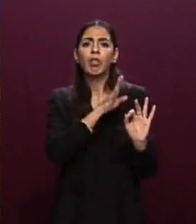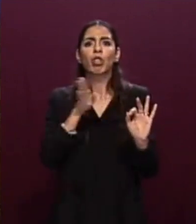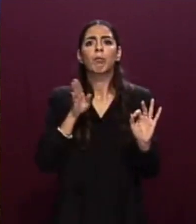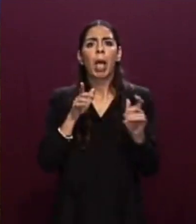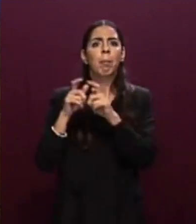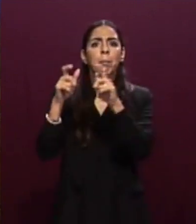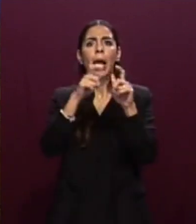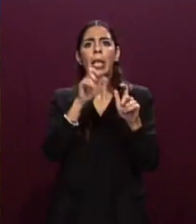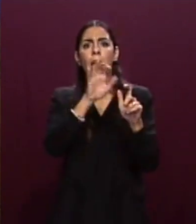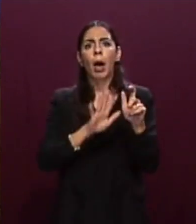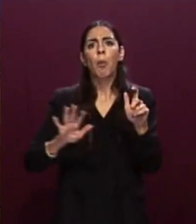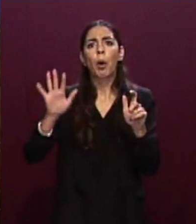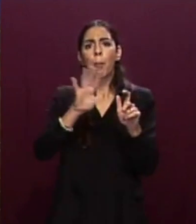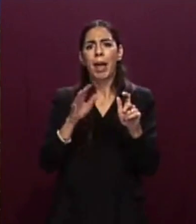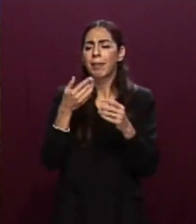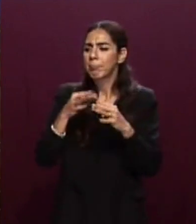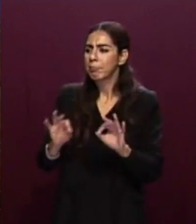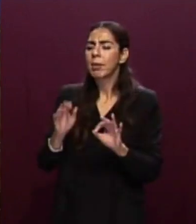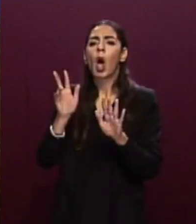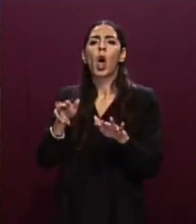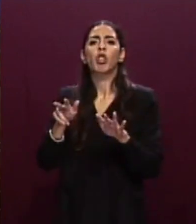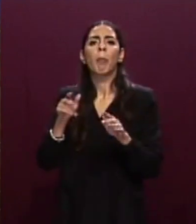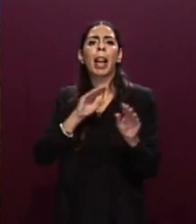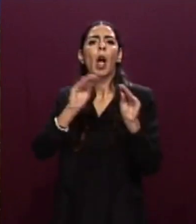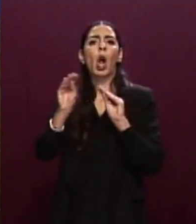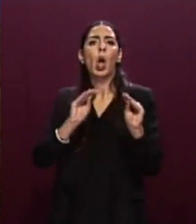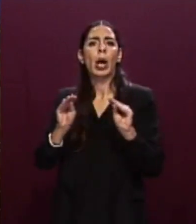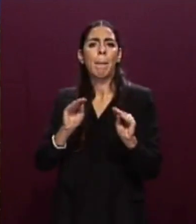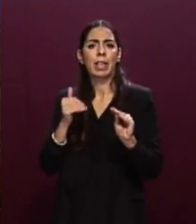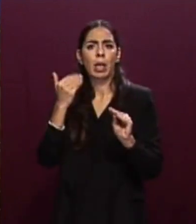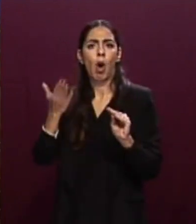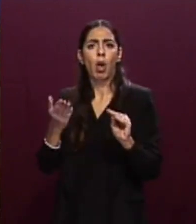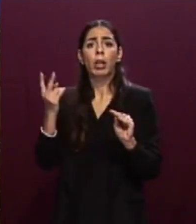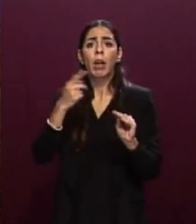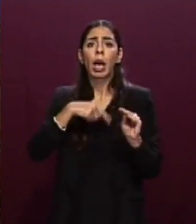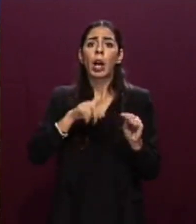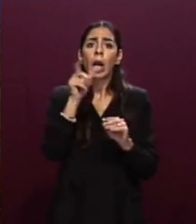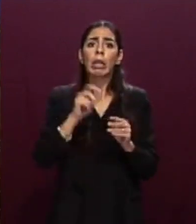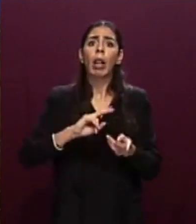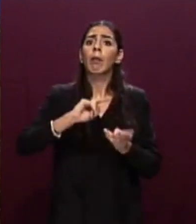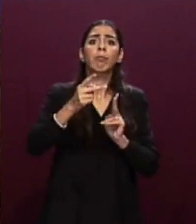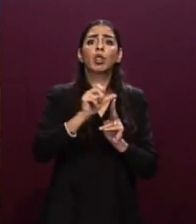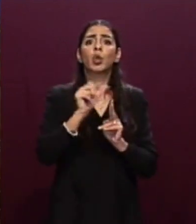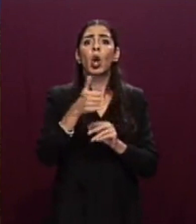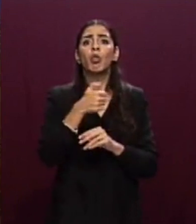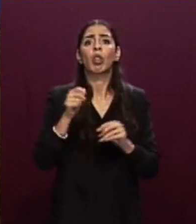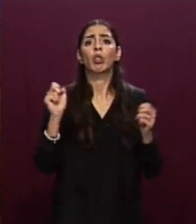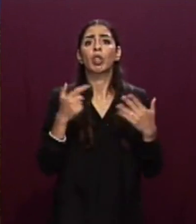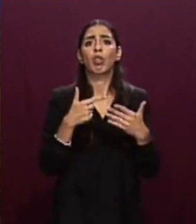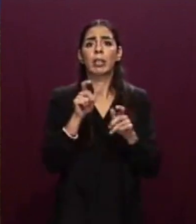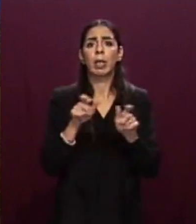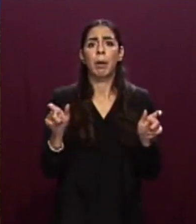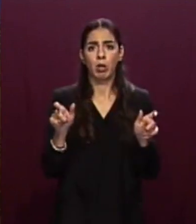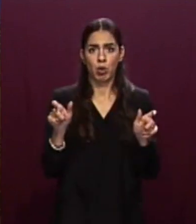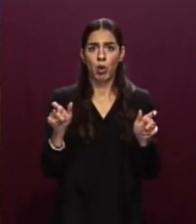oltre 8.000 ricollocamenti, sono state effettivamente trasferite dall'Italia solo 117 persone, di cui